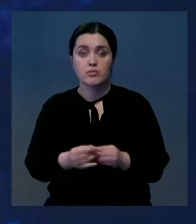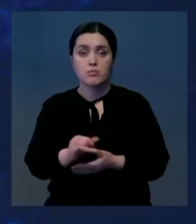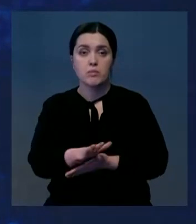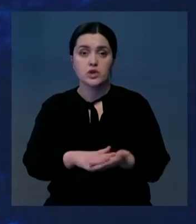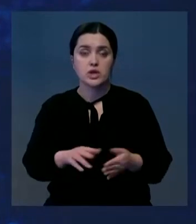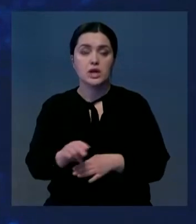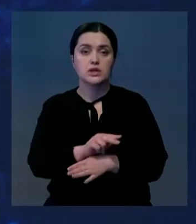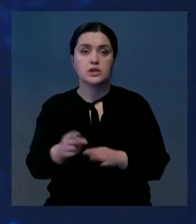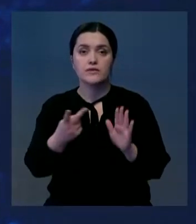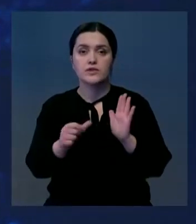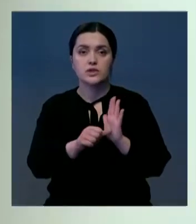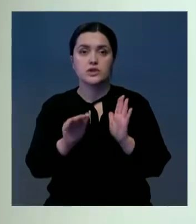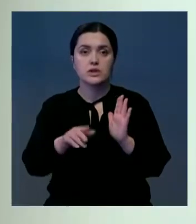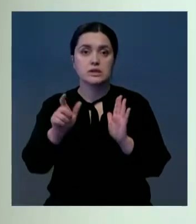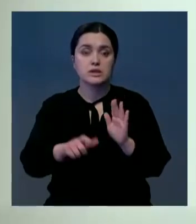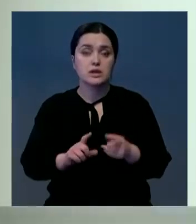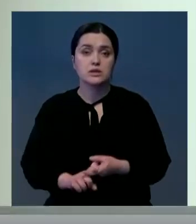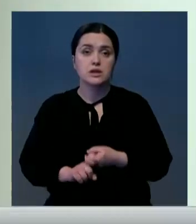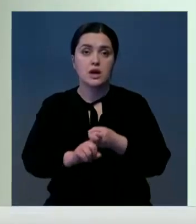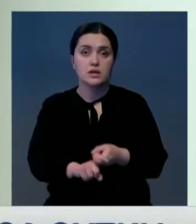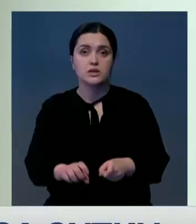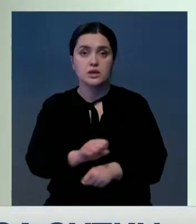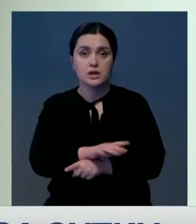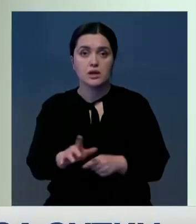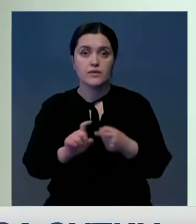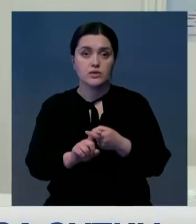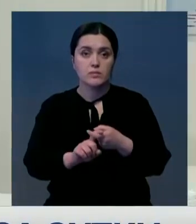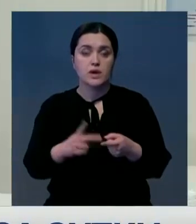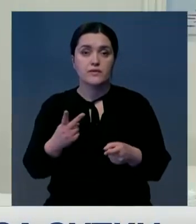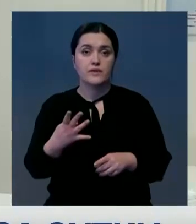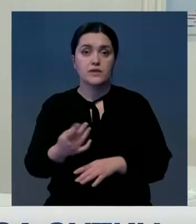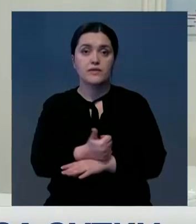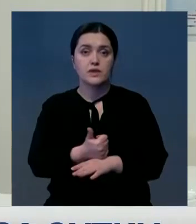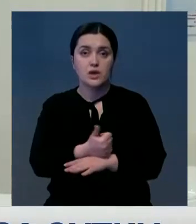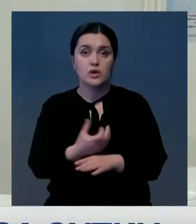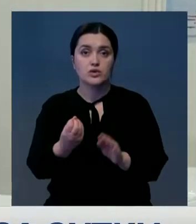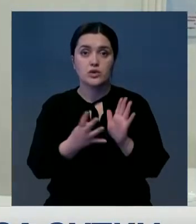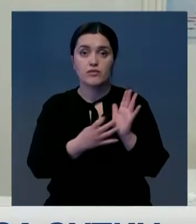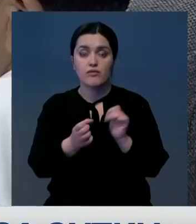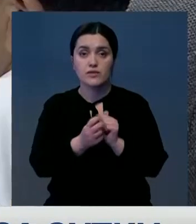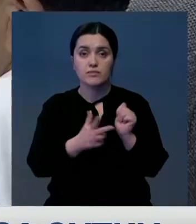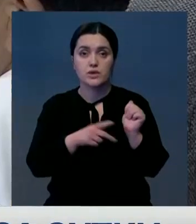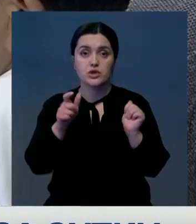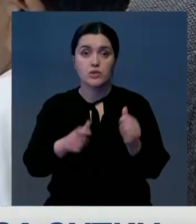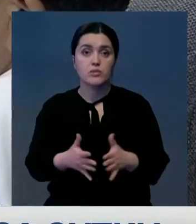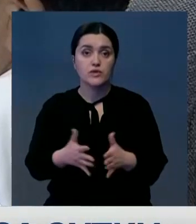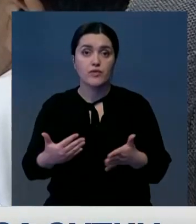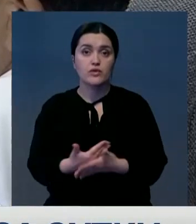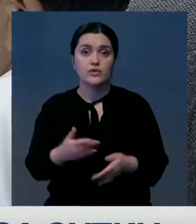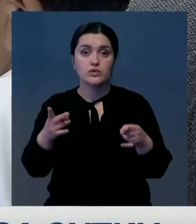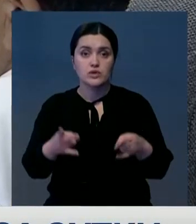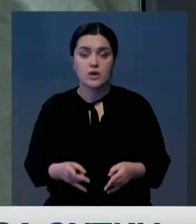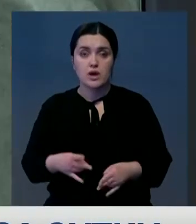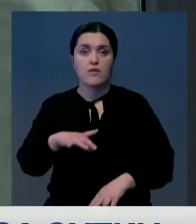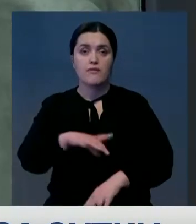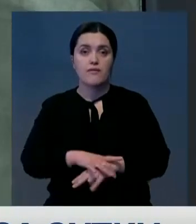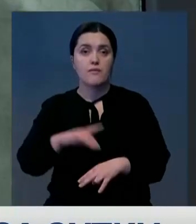продолжают получать лечение порядка 26 тысяч человек. Заразились коронавирусом за последние сутки еще 918 человек. Больше всего новых